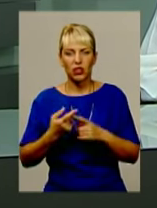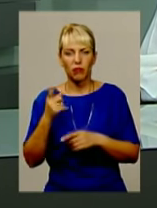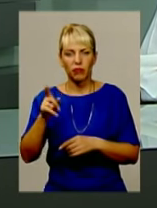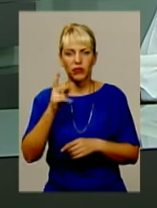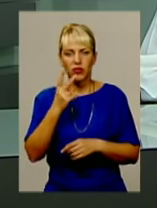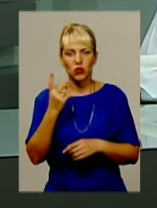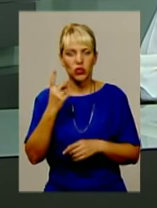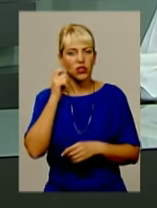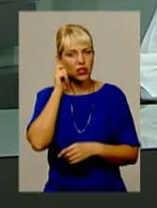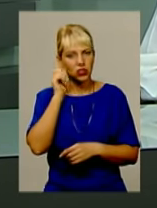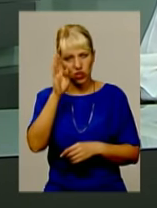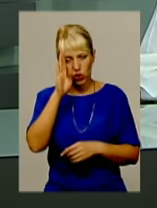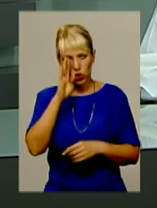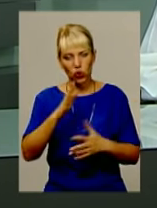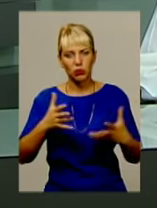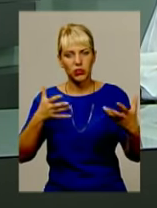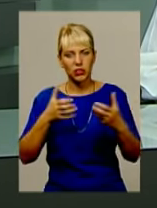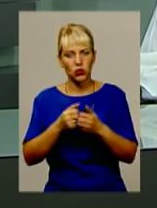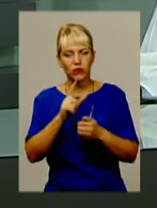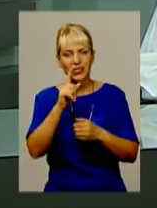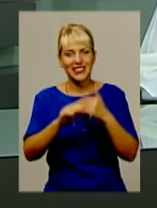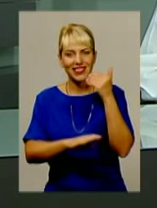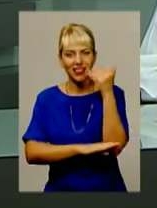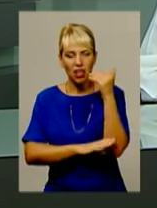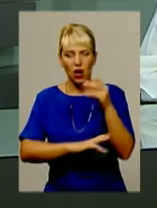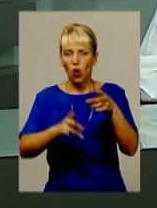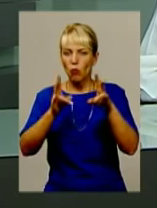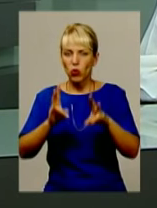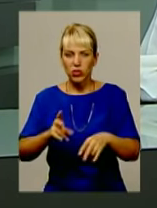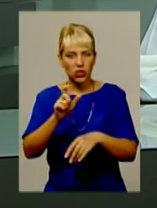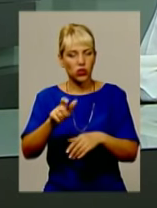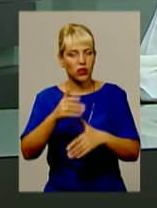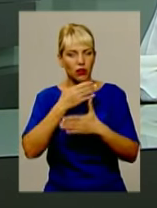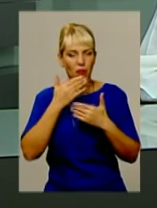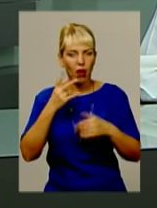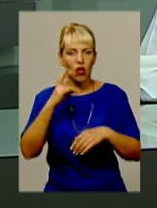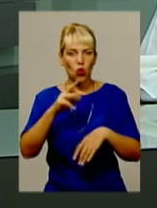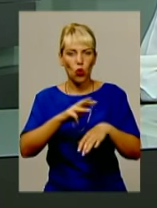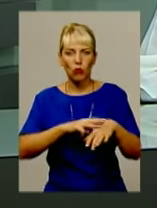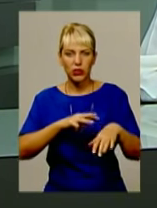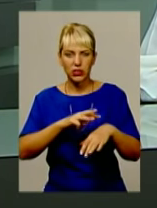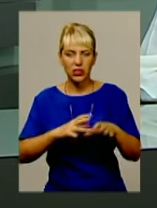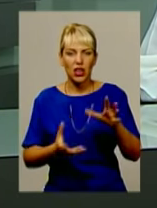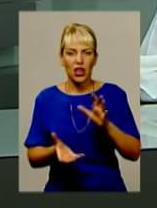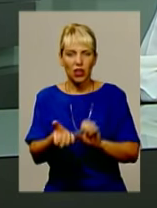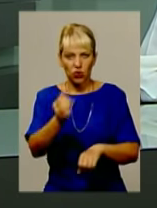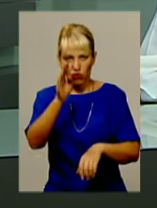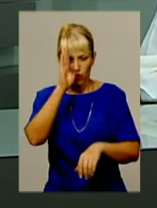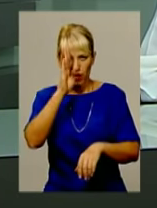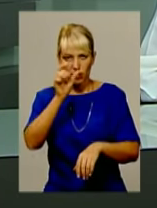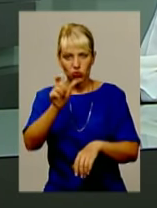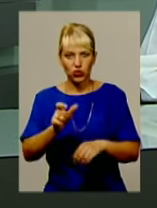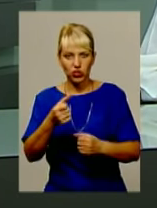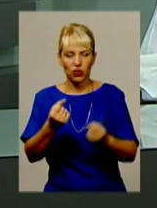хлопець на автомобілі ЗАЗ зіткнувся з деревом. Постраждалих в аварії немає, проте міліціонерам довелося рятувати гори водія